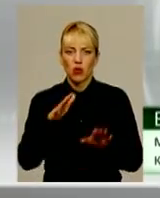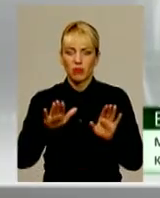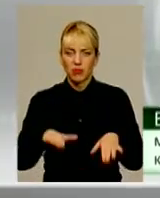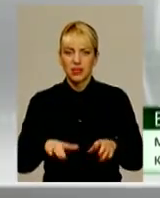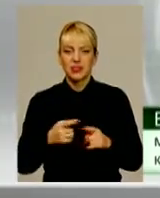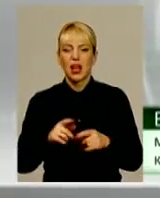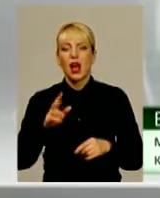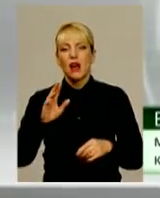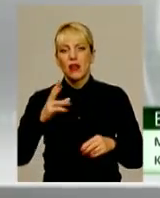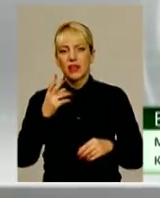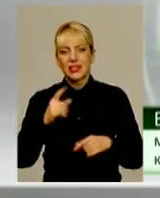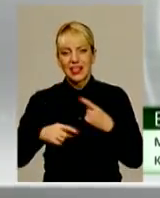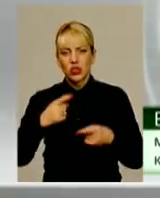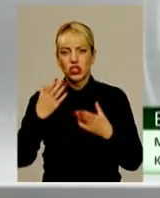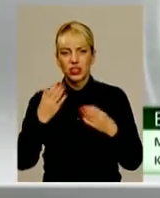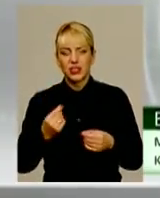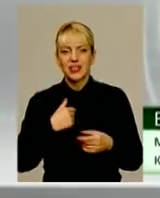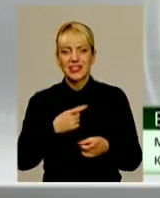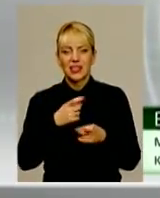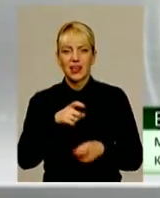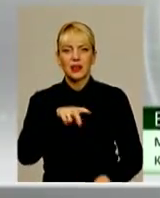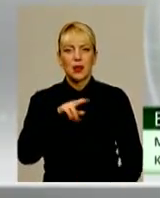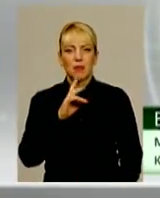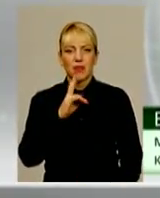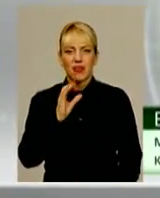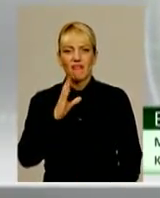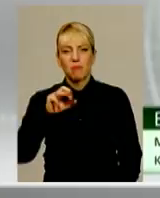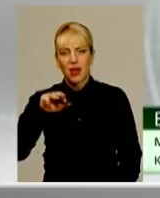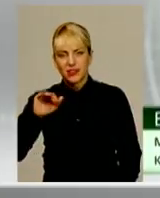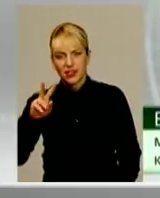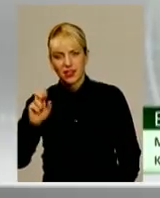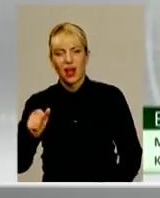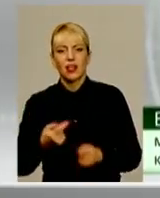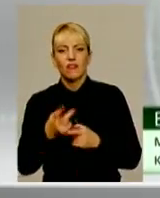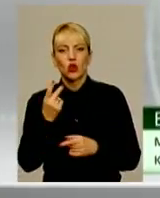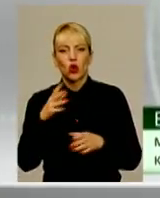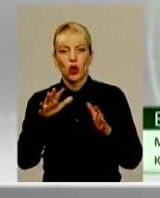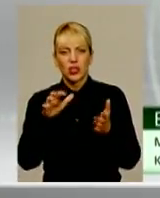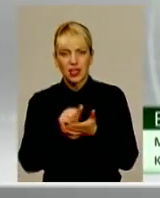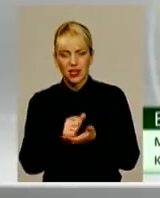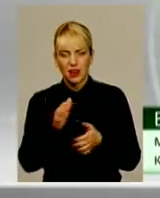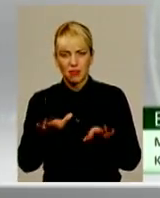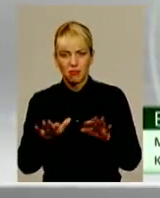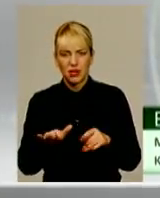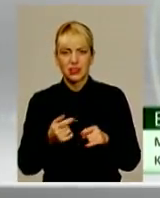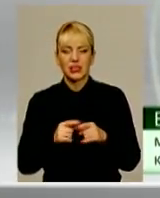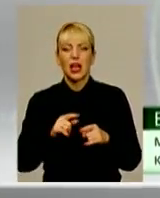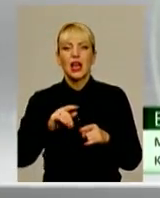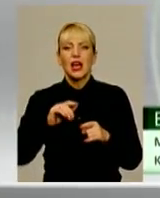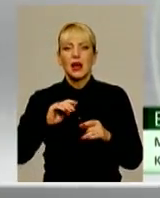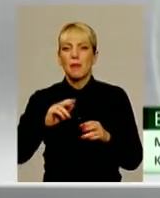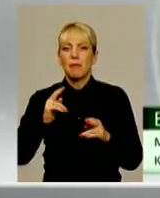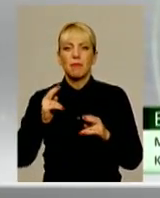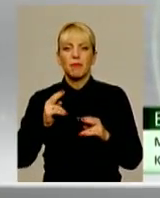пневматичного пистолета, занял тоже вторе місце, але ці соревновання проводилися без фінала, тому після квалифікації